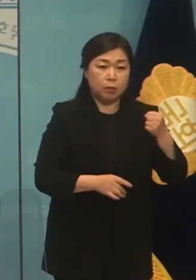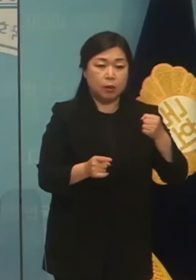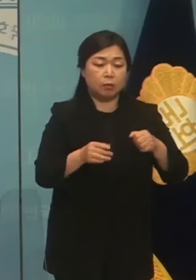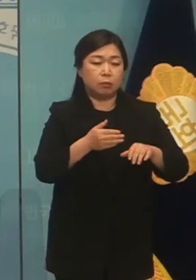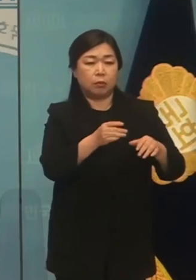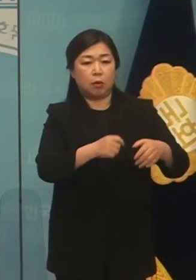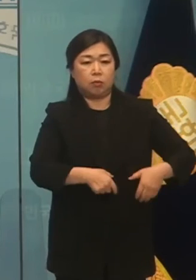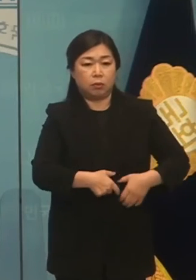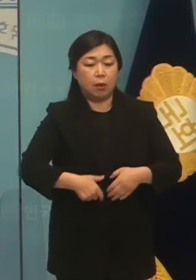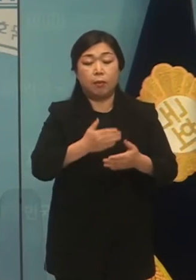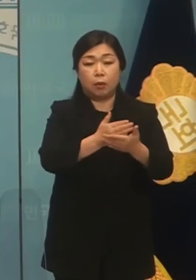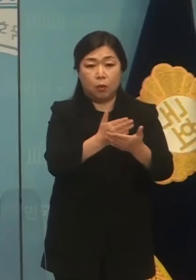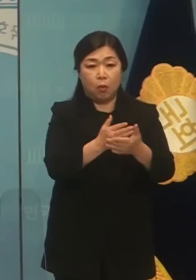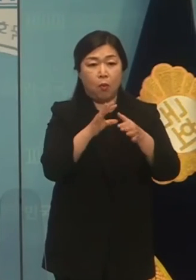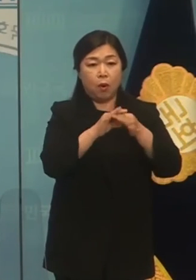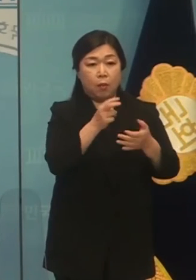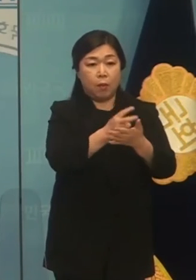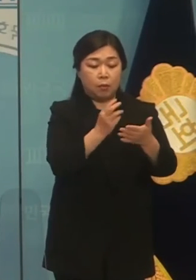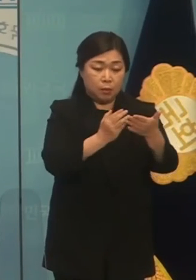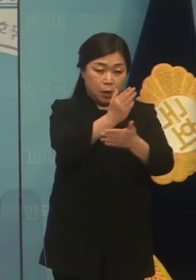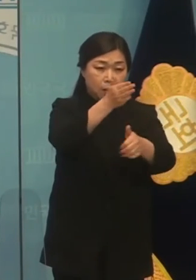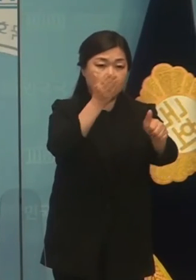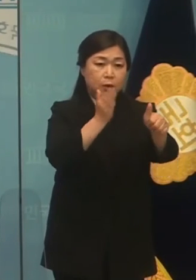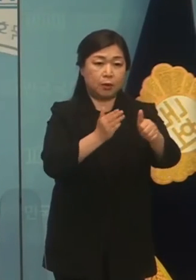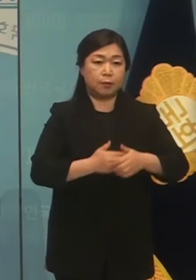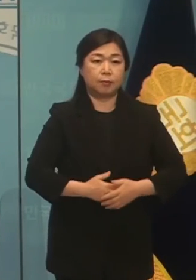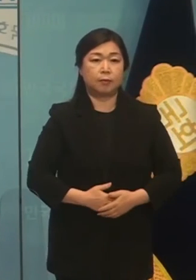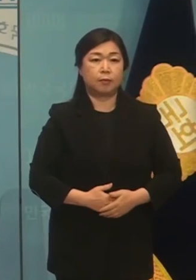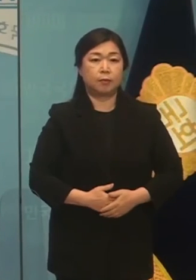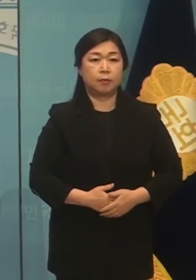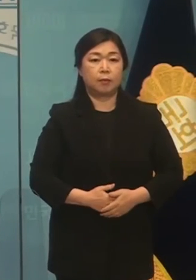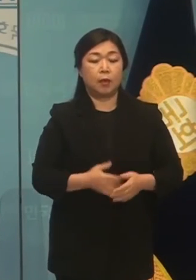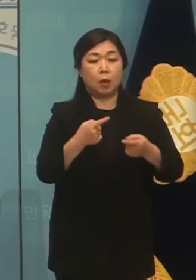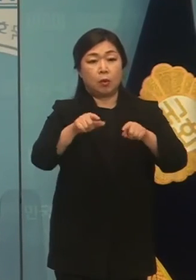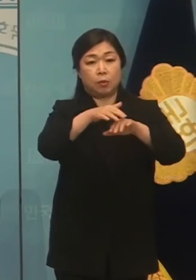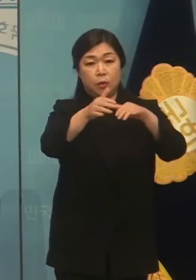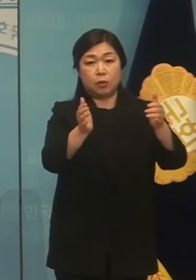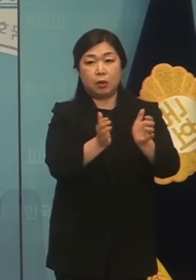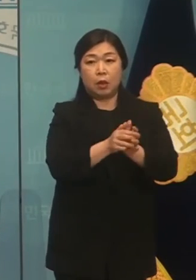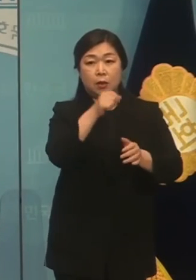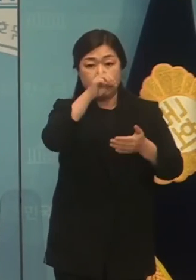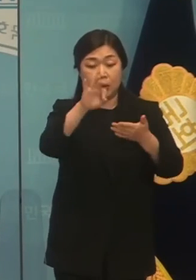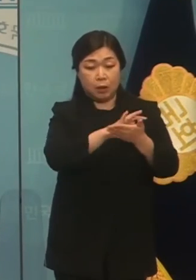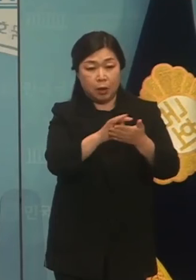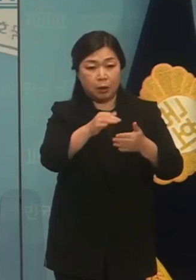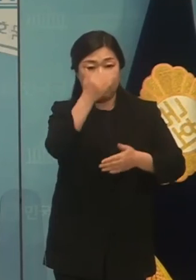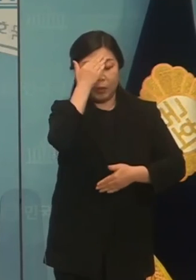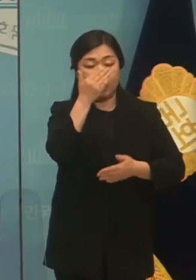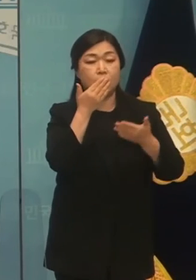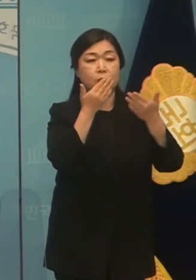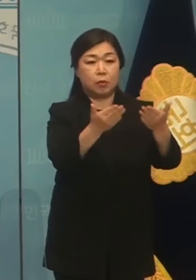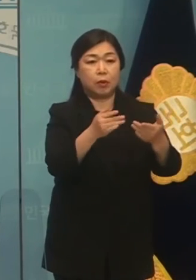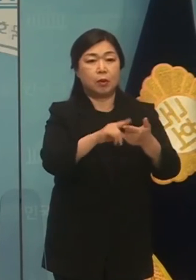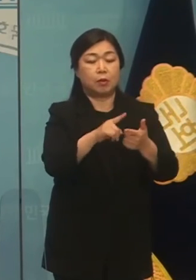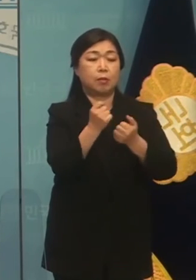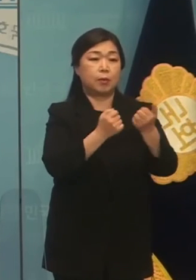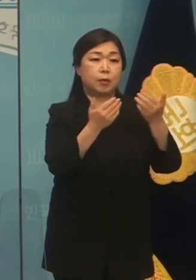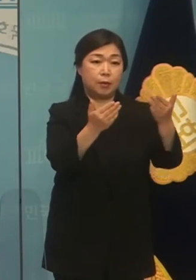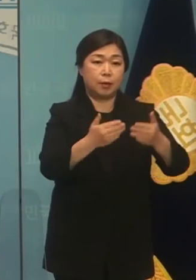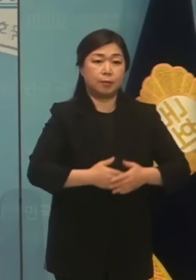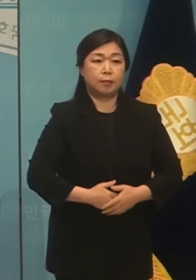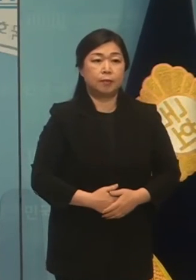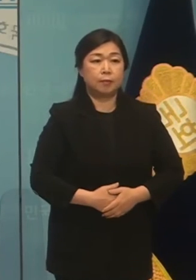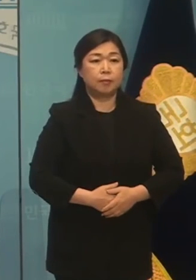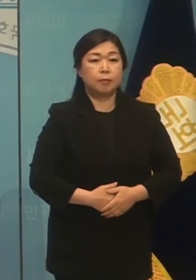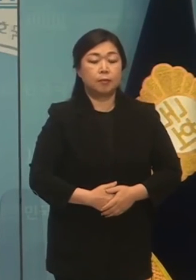없이 관련 보관 처리에 나설 것을 촉구합니다. 더불어민주당 예탁위준 완화와 관련돼서 그러시면 되겠습니다.